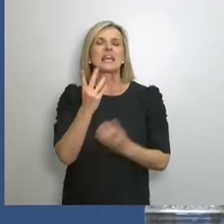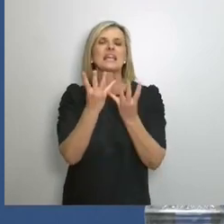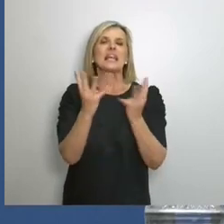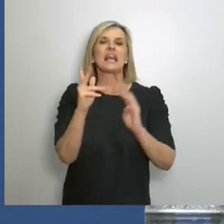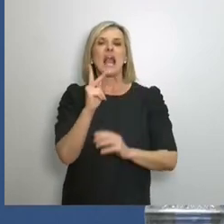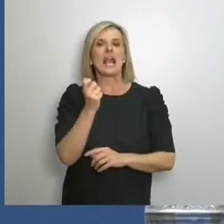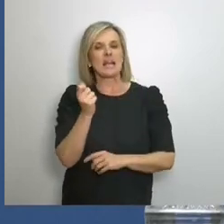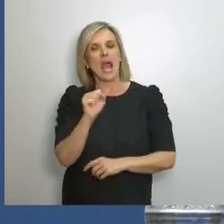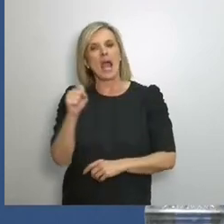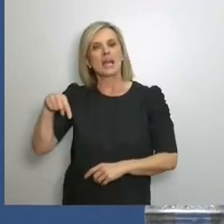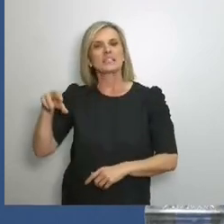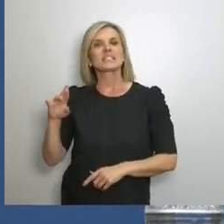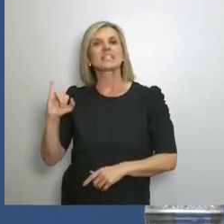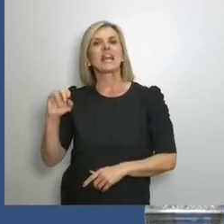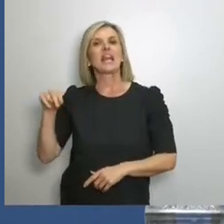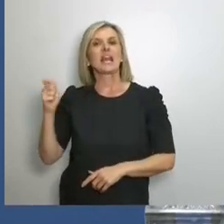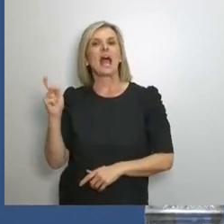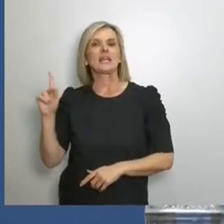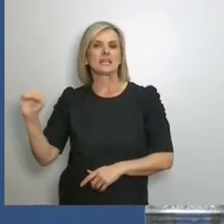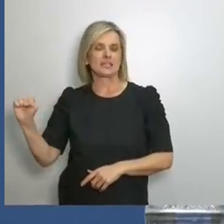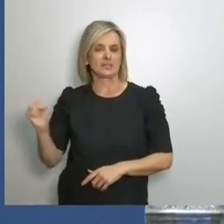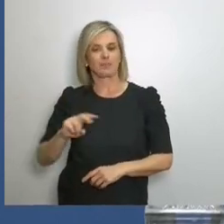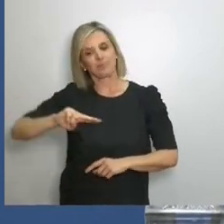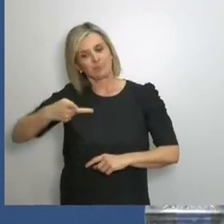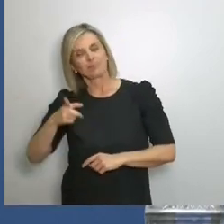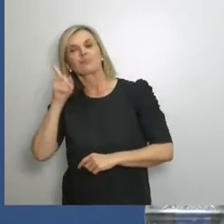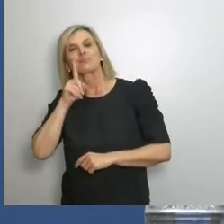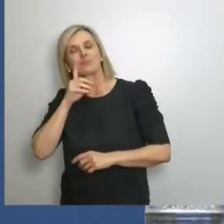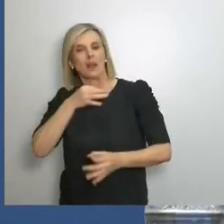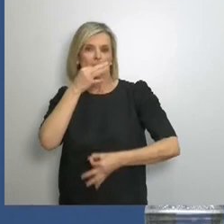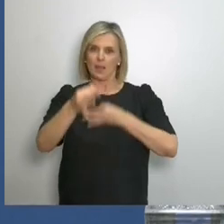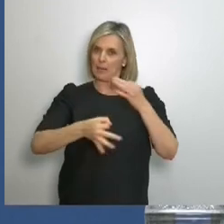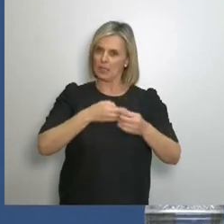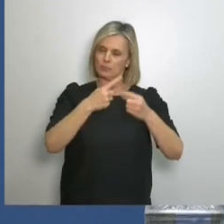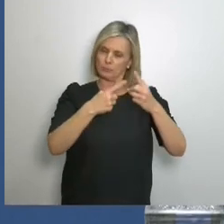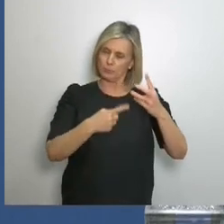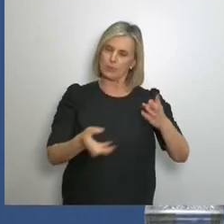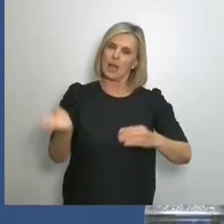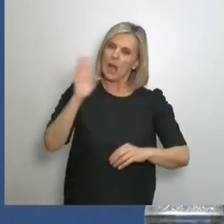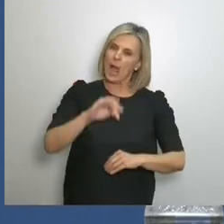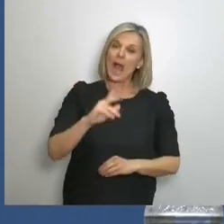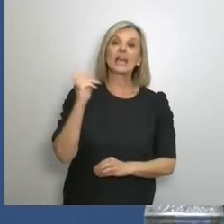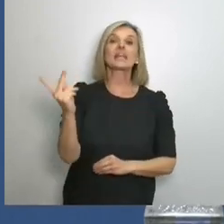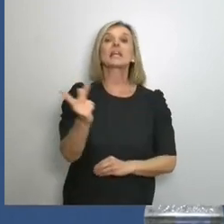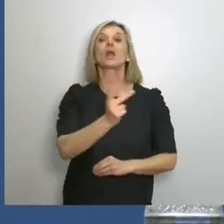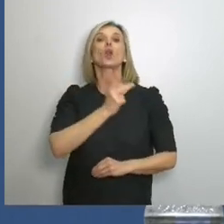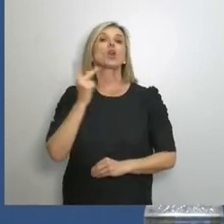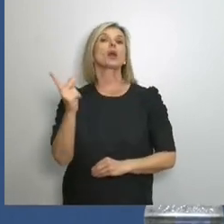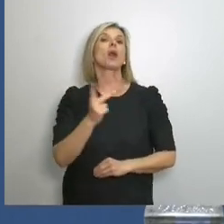Η Σπυριδούλα Τίσσα Βασιλάκη να μας μιλήσει για μια άλλη κοινωνία